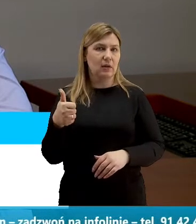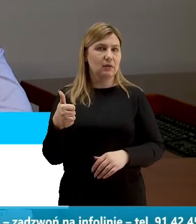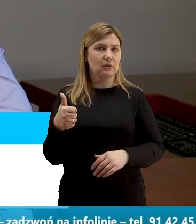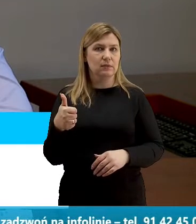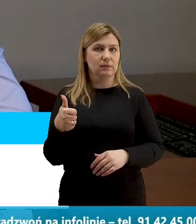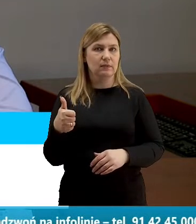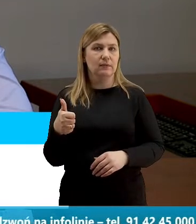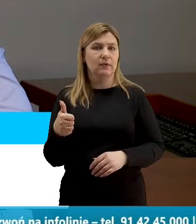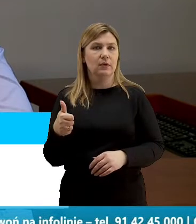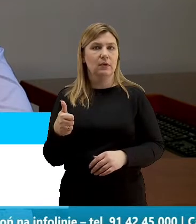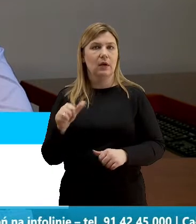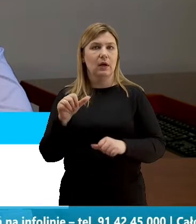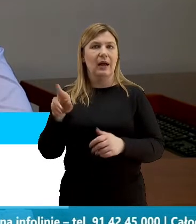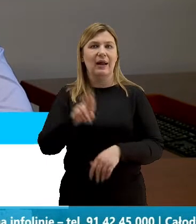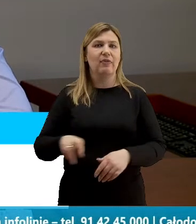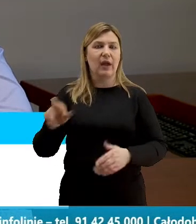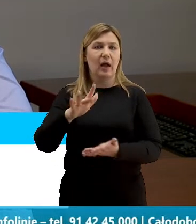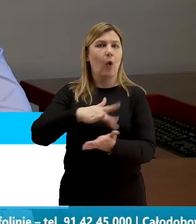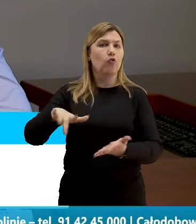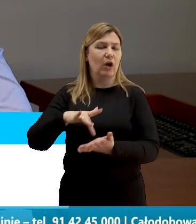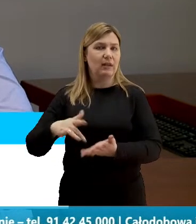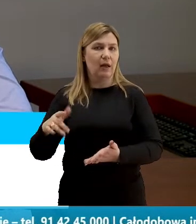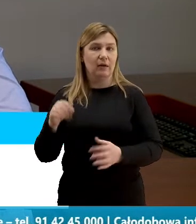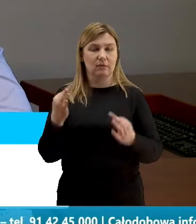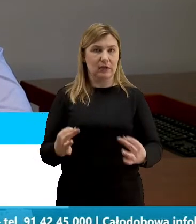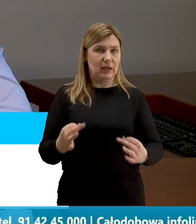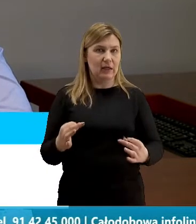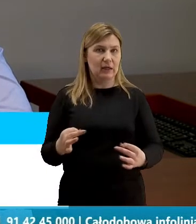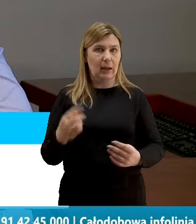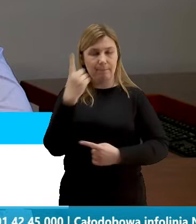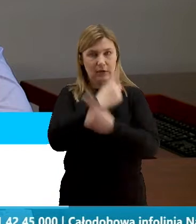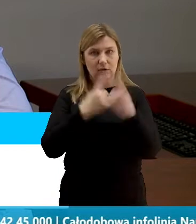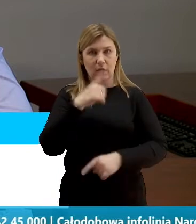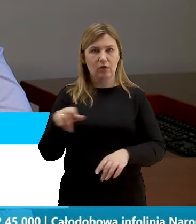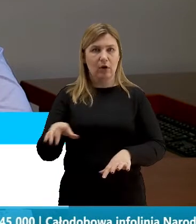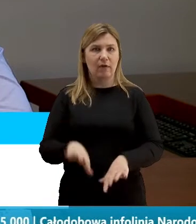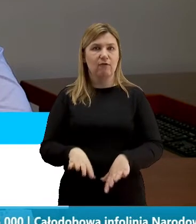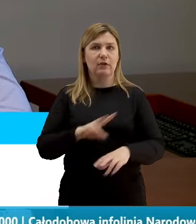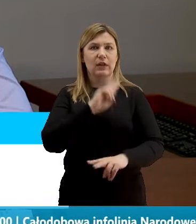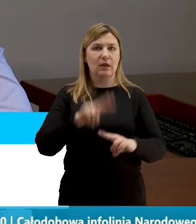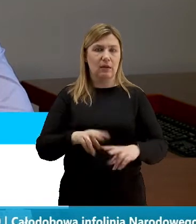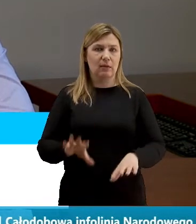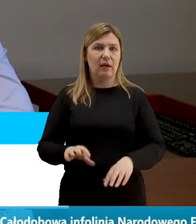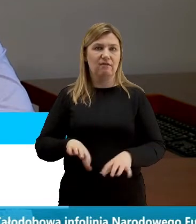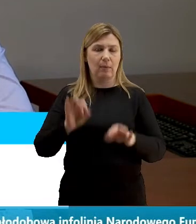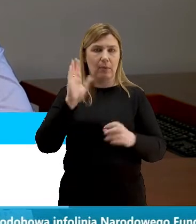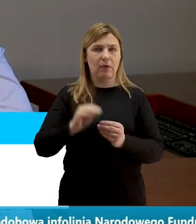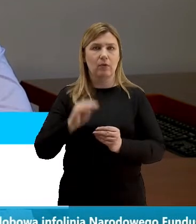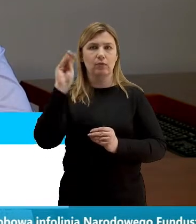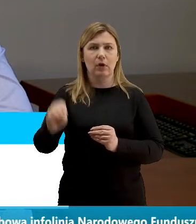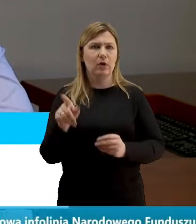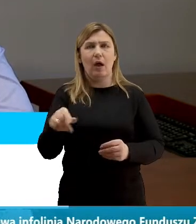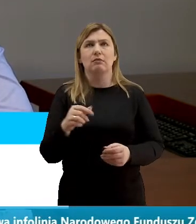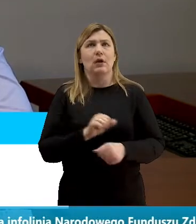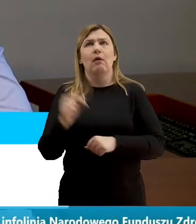rad osiedli na tą chwilę myślę że te wybory data tych wyborów będzie przełożona zresztą nie jest to rzecz niezbędna która się